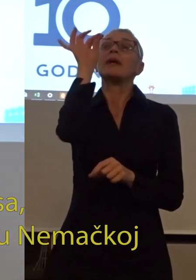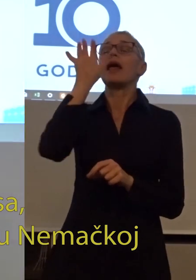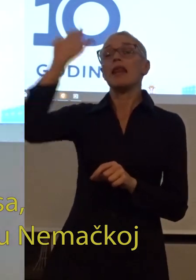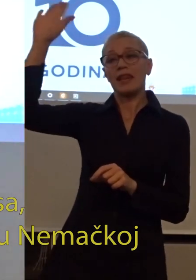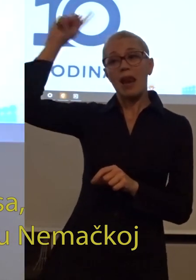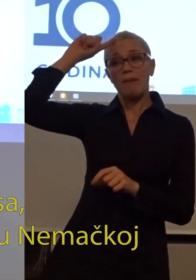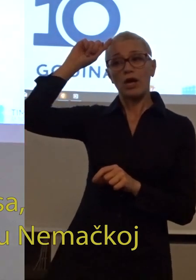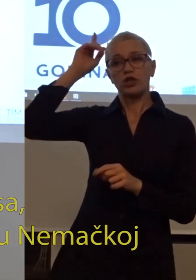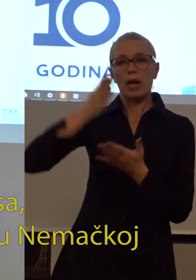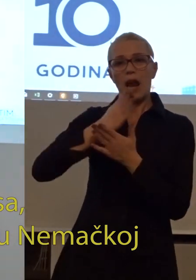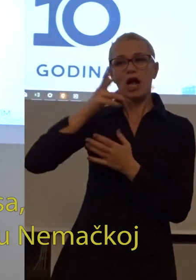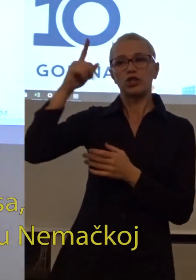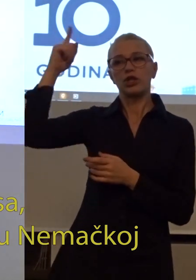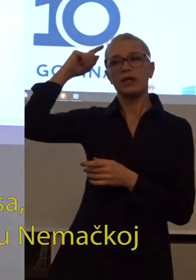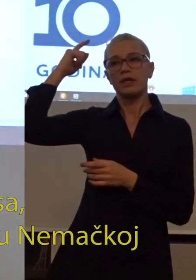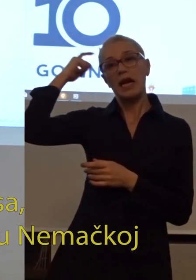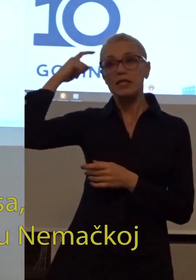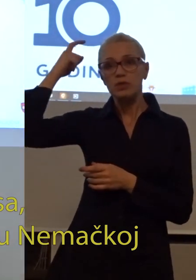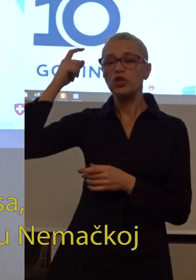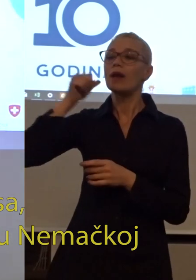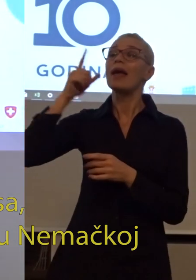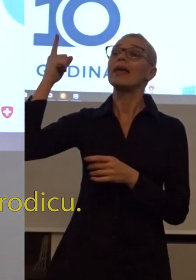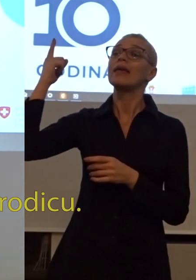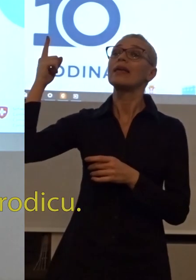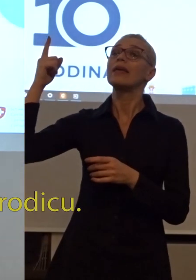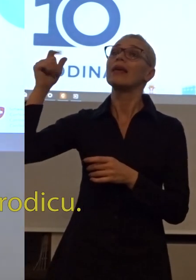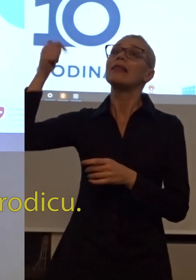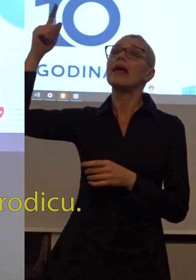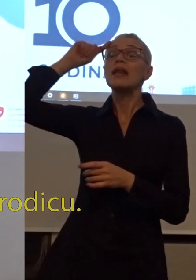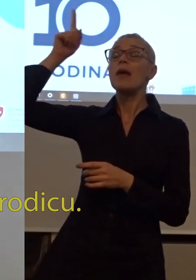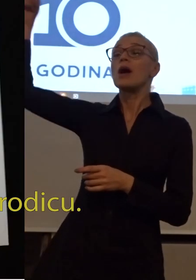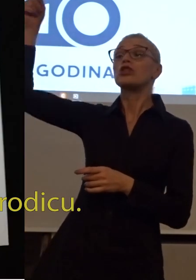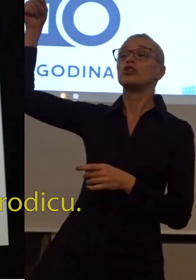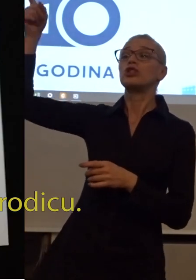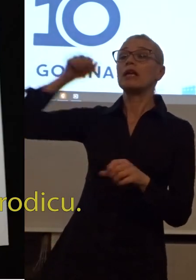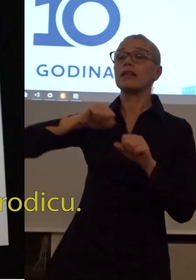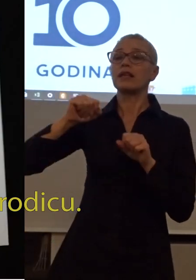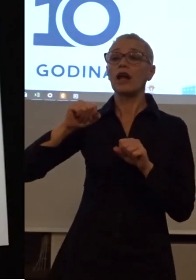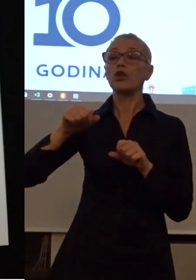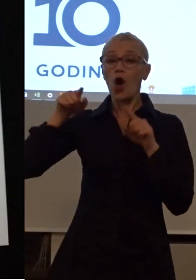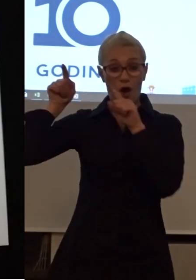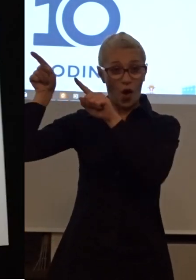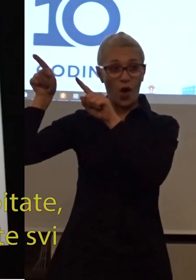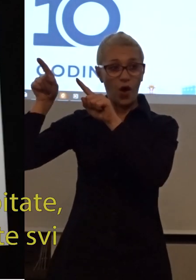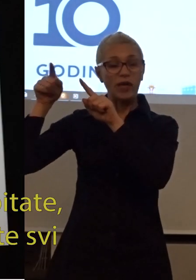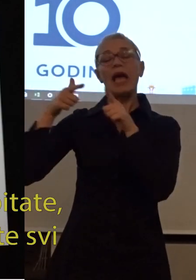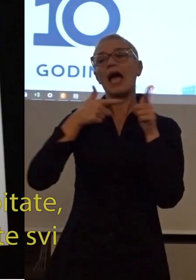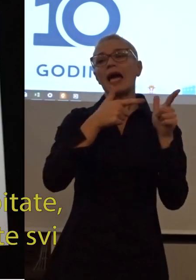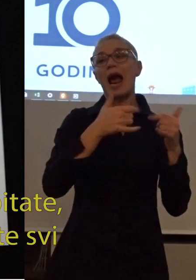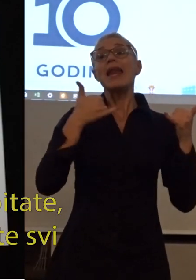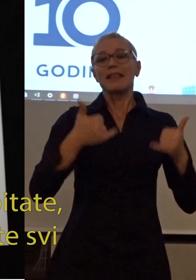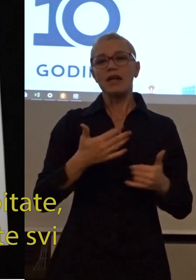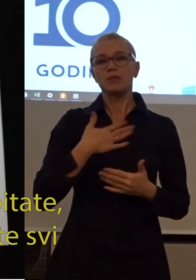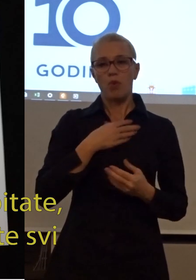nečija tuđa šansa nekog direktora koji sedi u Nemačkoj, hrani danas moju porudicu. E sad,